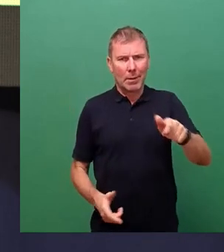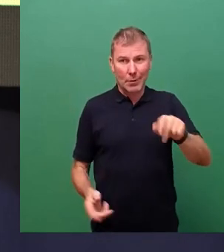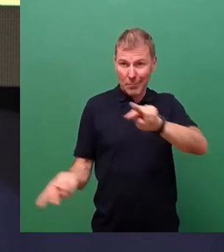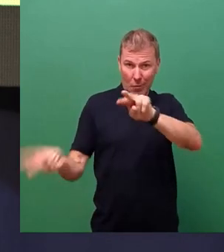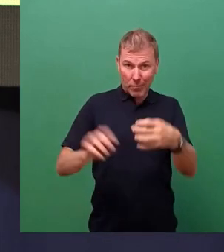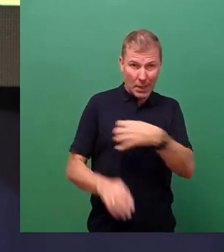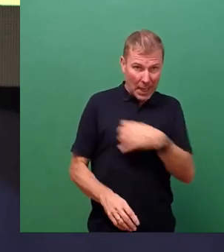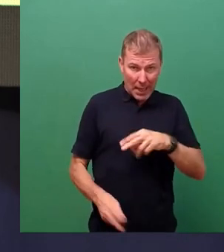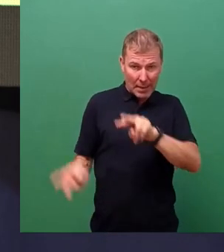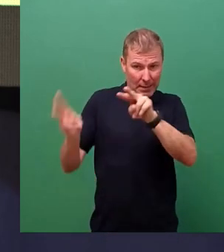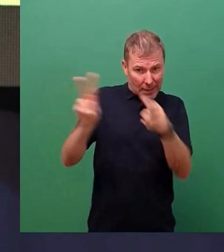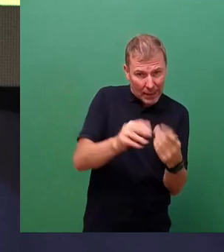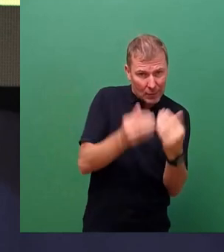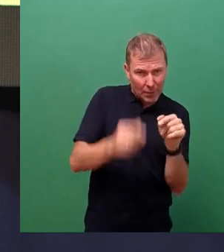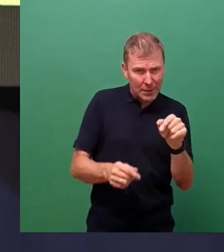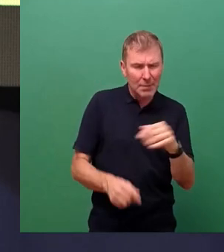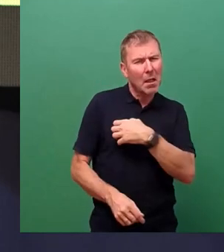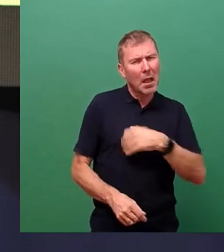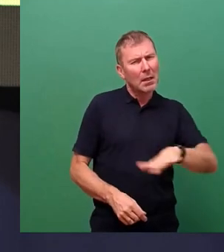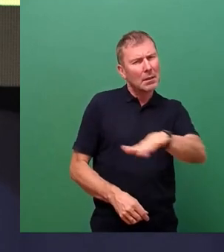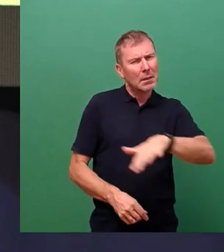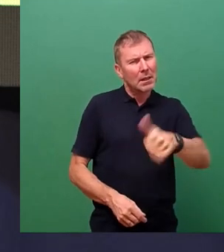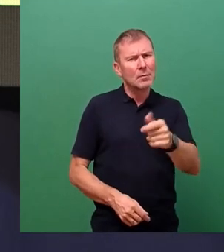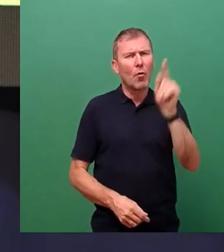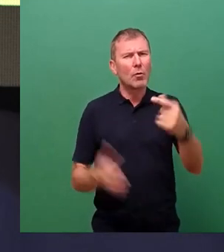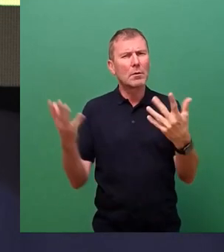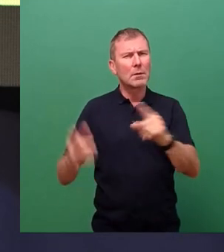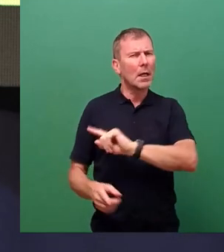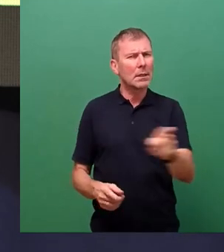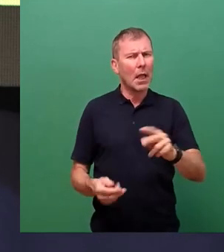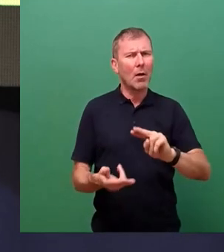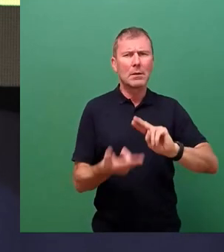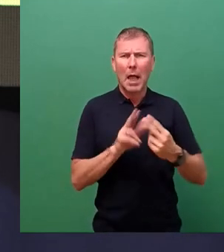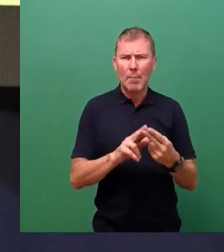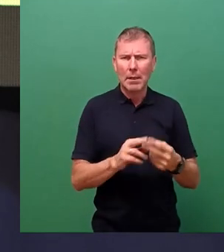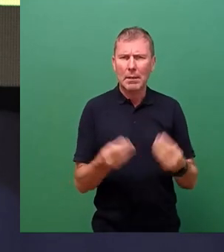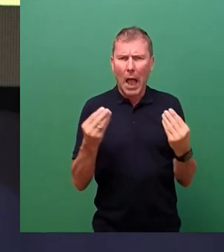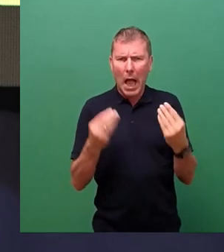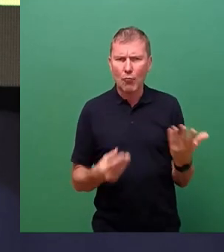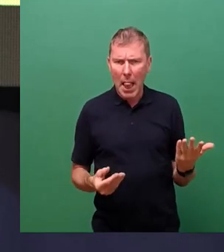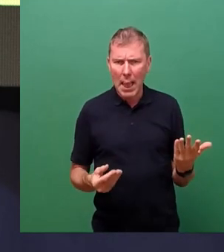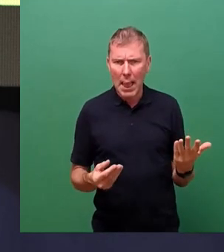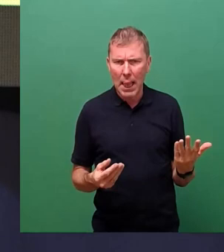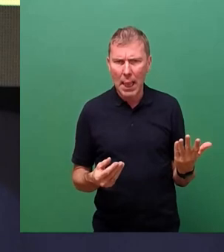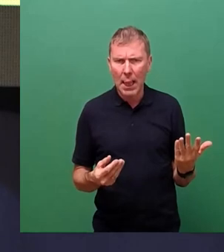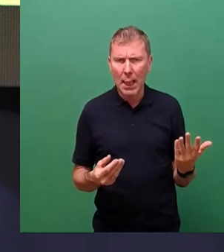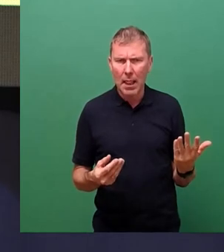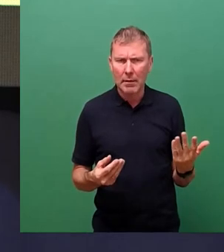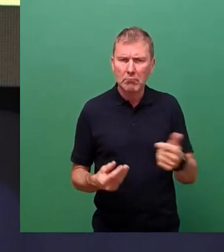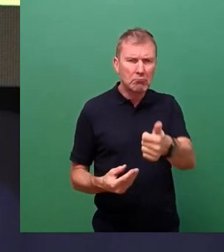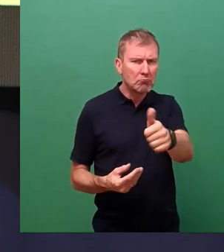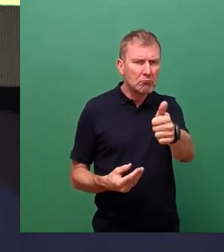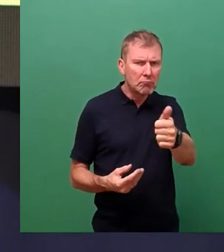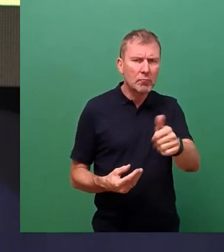mit ungefähr 110.000 Mitgliedern aktuell, sind das ca. 15